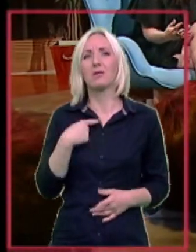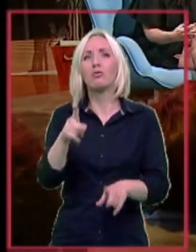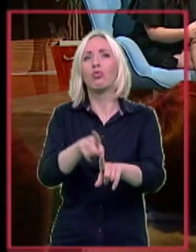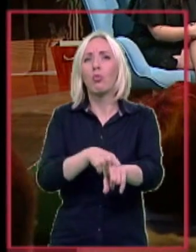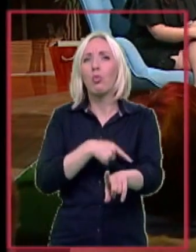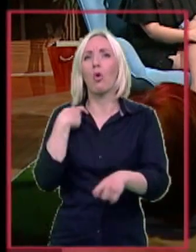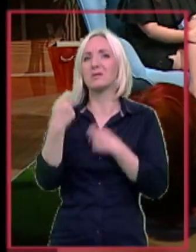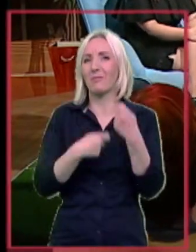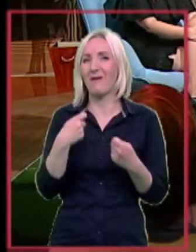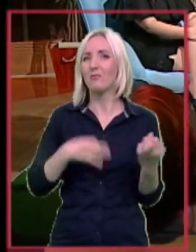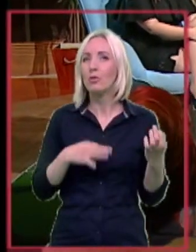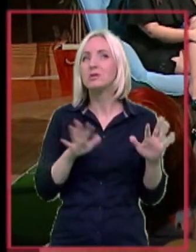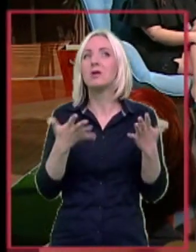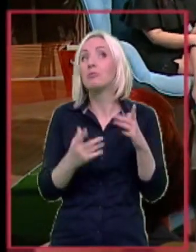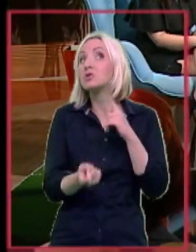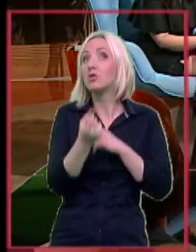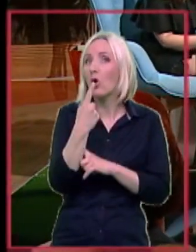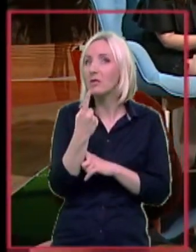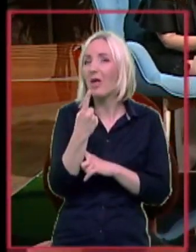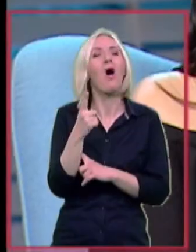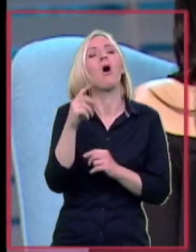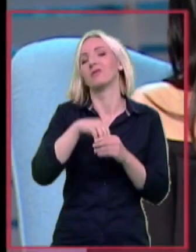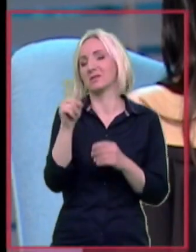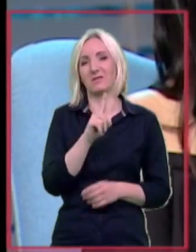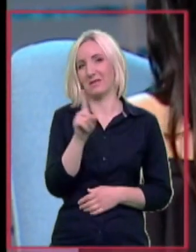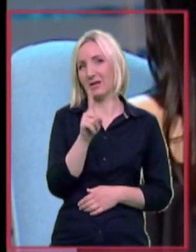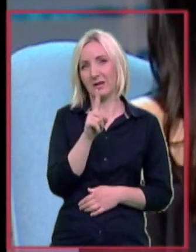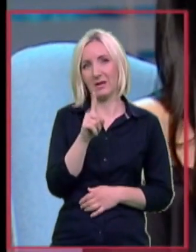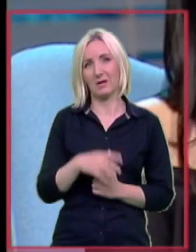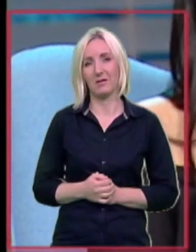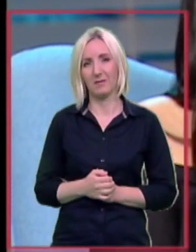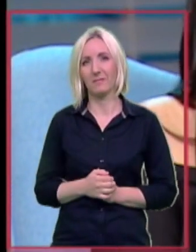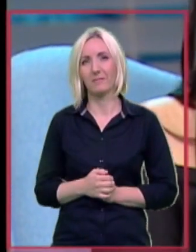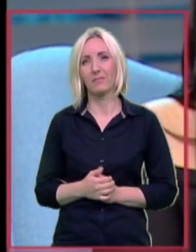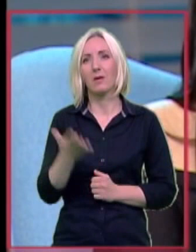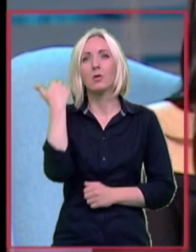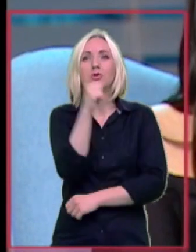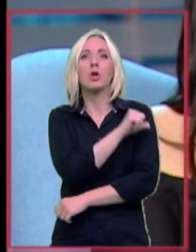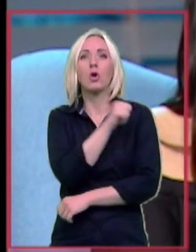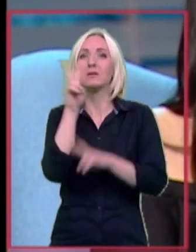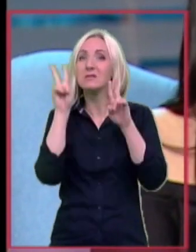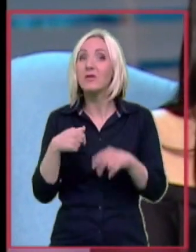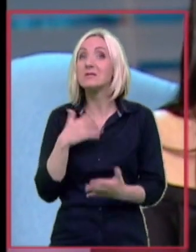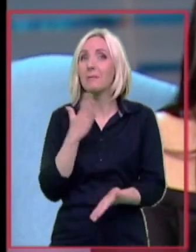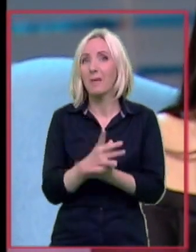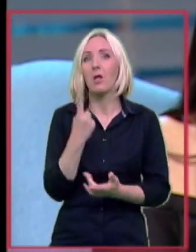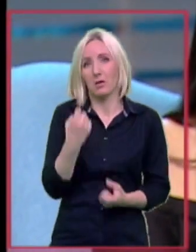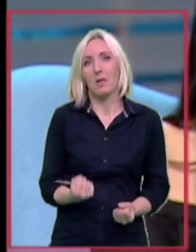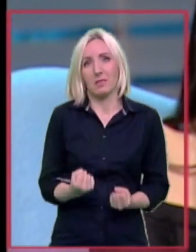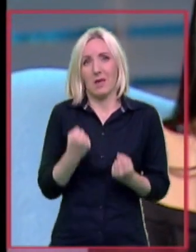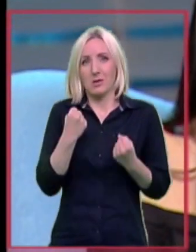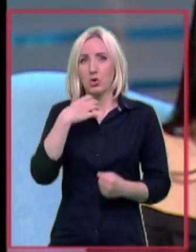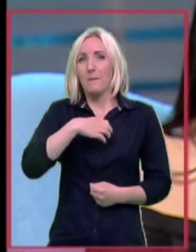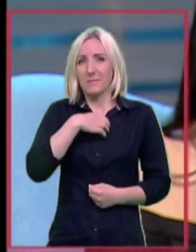muzikom, možda se negde nešto desilo, međutim nije. Tako da, ja sam prošle godine, mogu reći, stvarno bila u jednom težem,